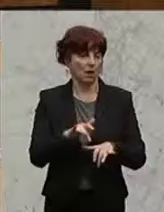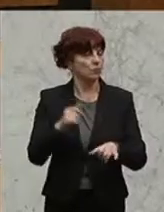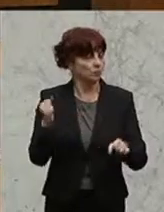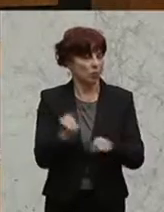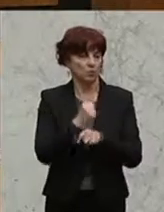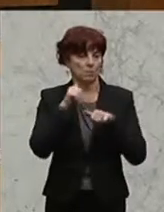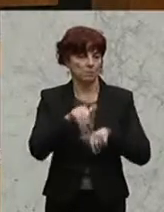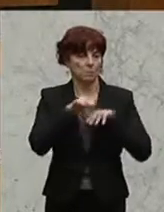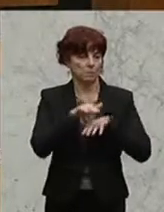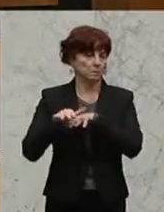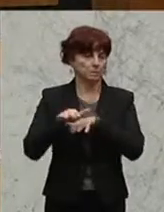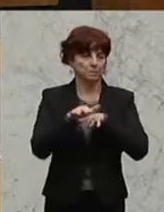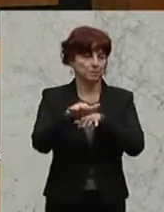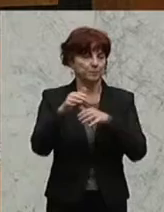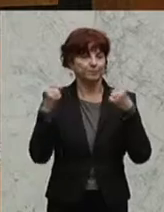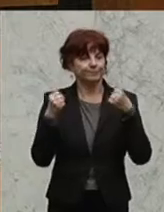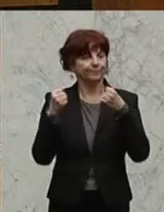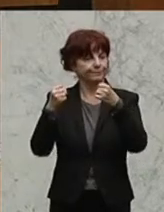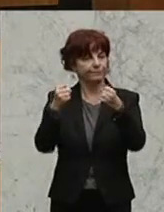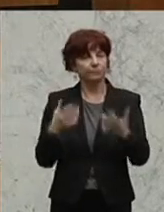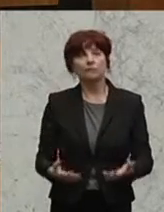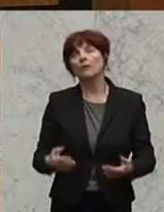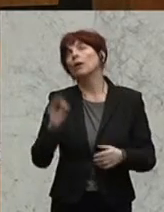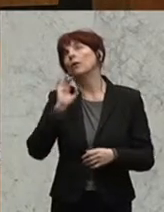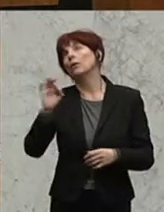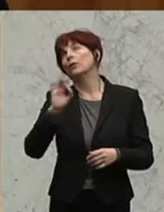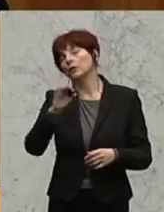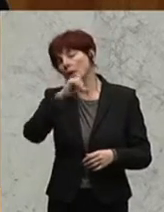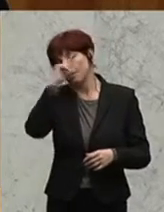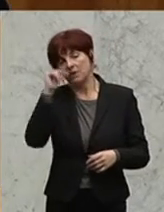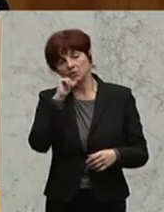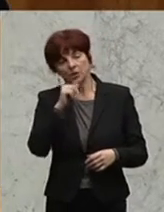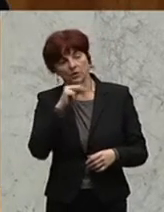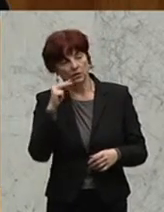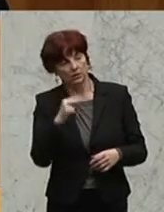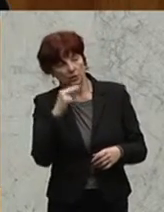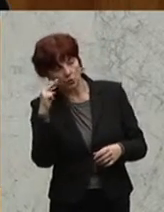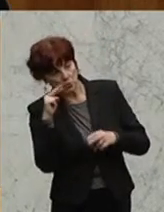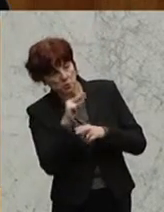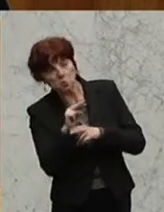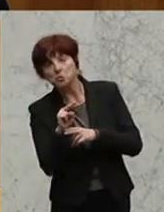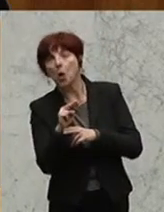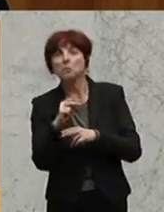Gut, dass die Menschen nicht zugeschaut haben, sage ich. Gut, dass sie aufgeschrien haben.